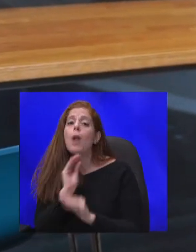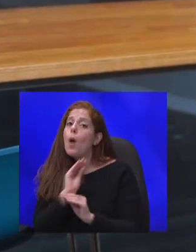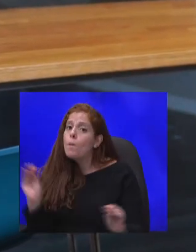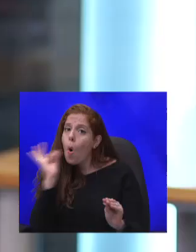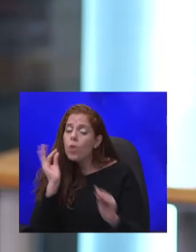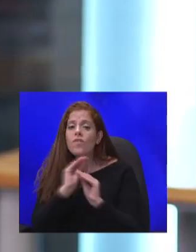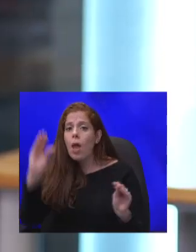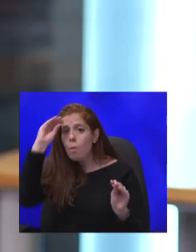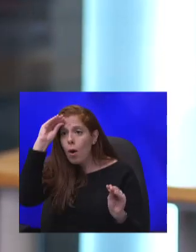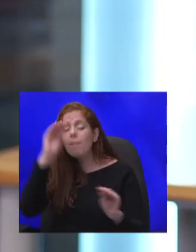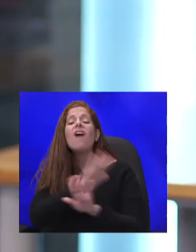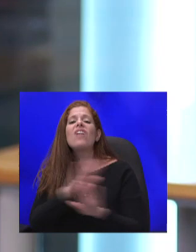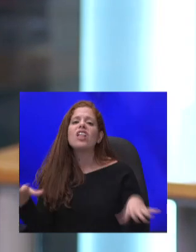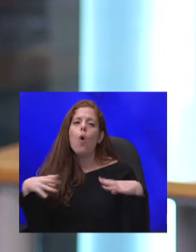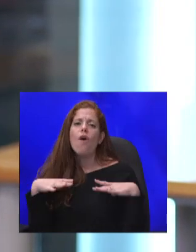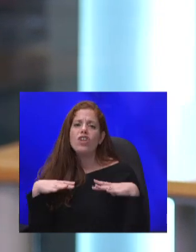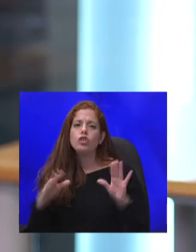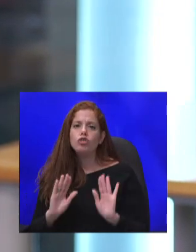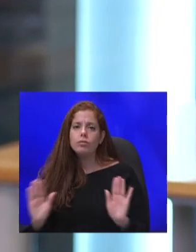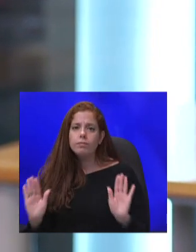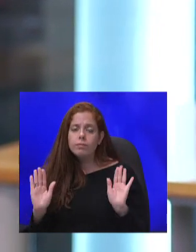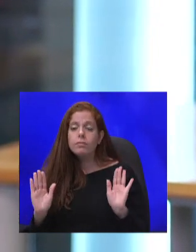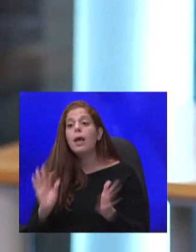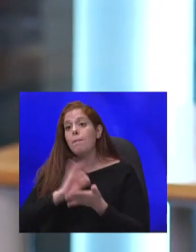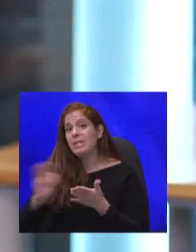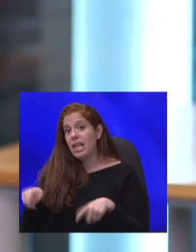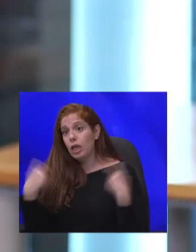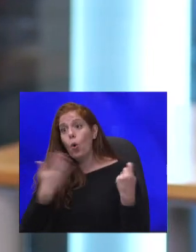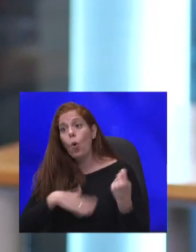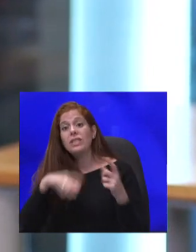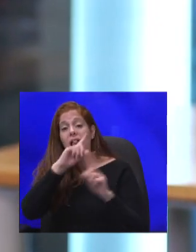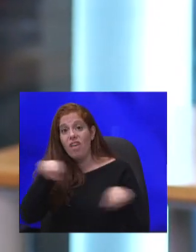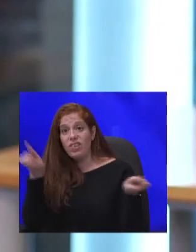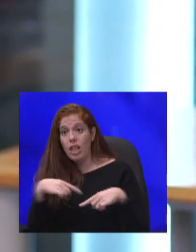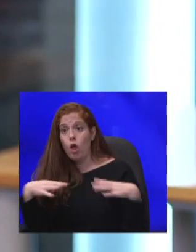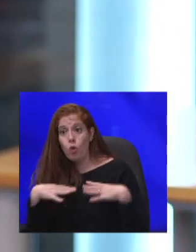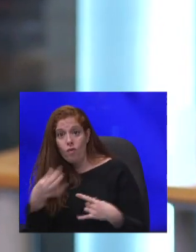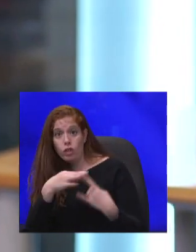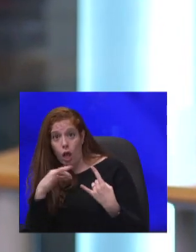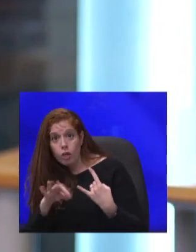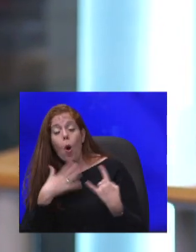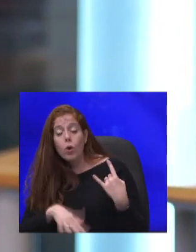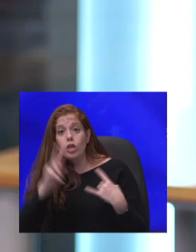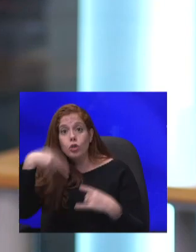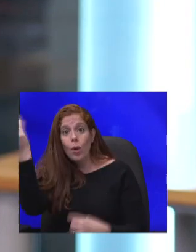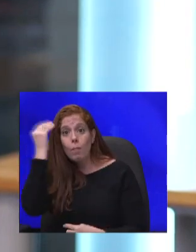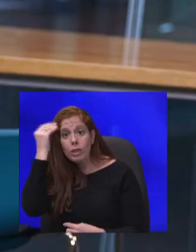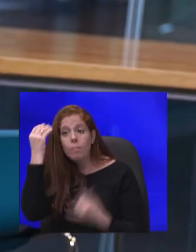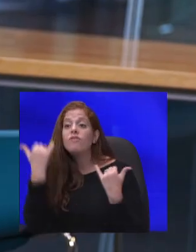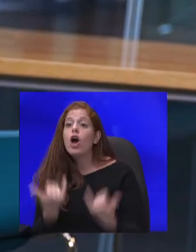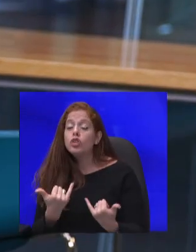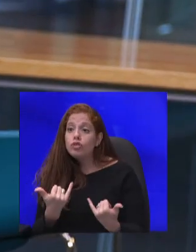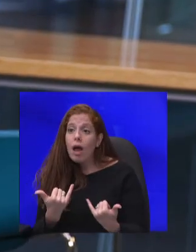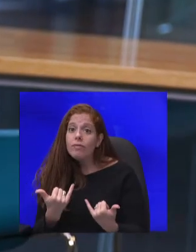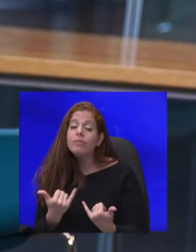חופש. משרד החינוך רוצה לבטל את חופש חנוכה, רוצה שיהיו לימודים. ועכשיו זו שת המבחן של ארגוני המורים,